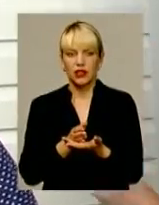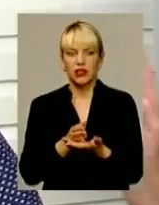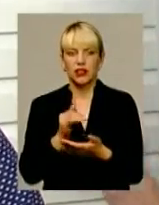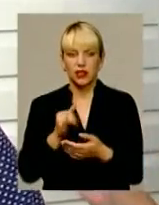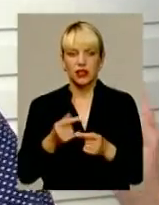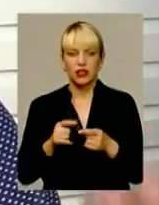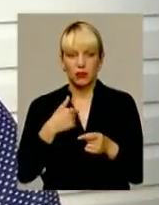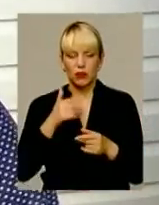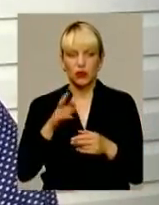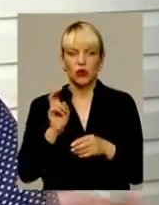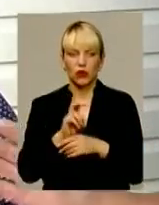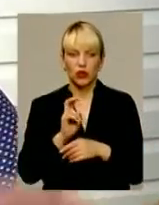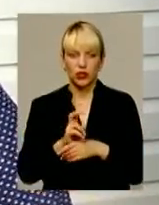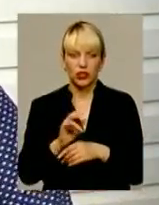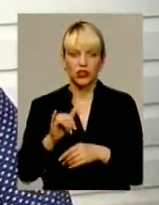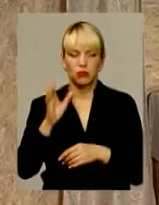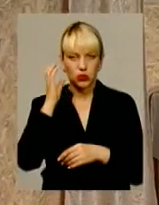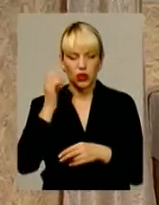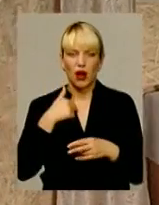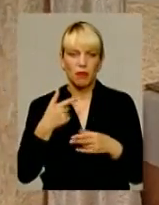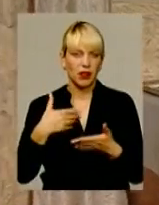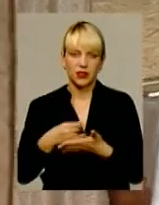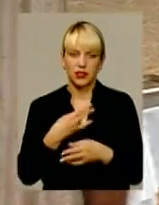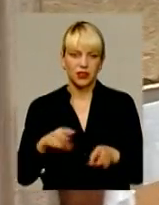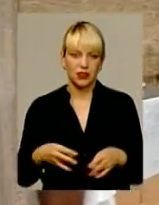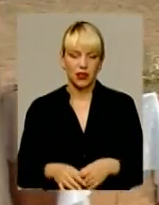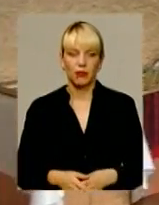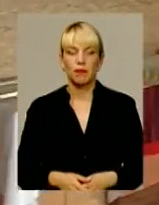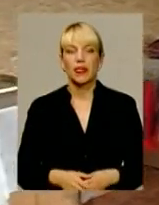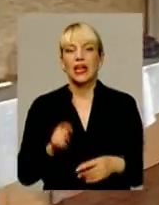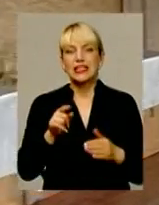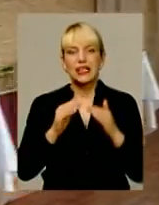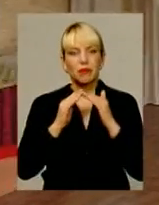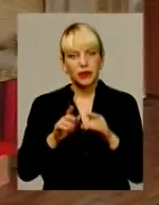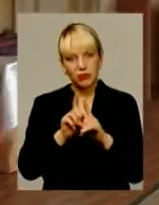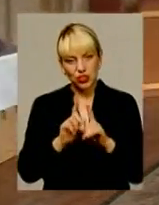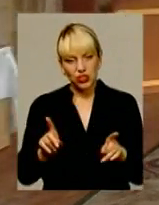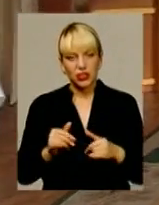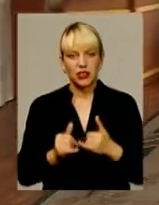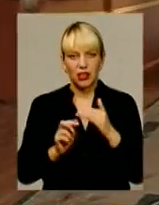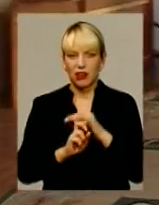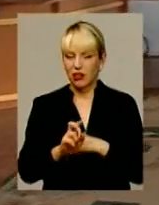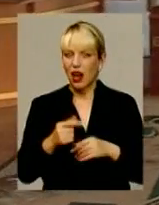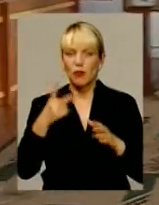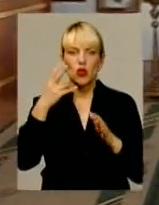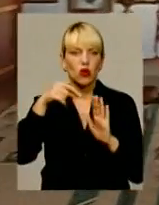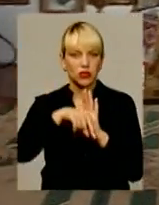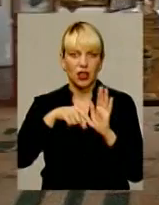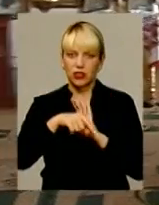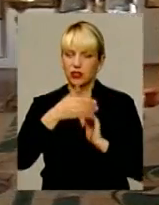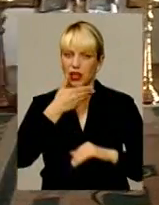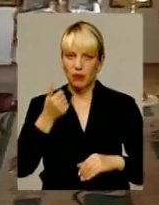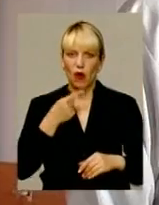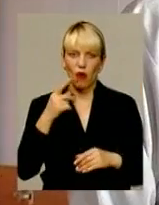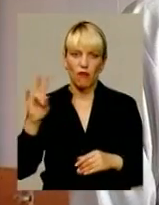Я буду ходити і слухати. А мені платити не треба. Щоб приміщення не типове для християнського храму, значення немає, каже благочинний з